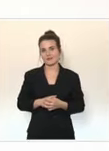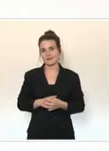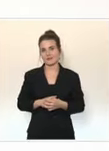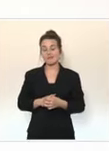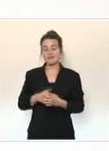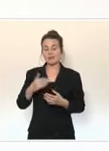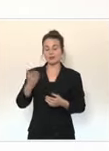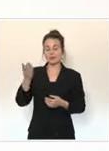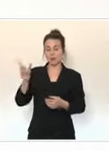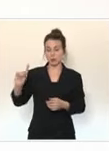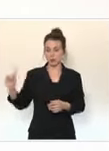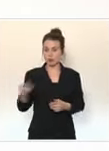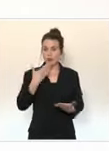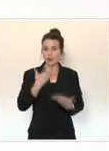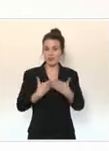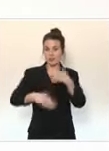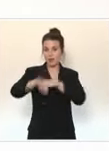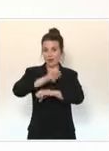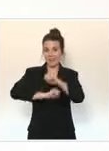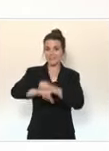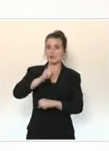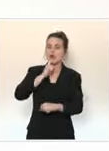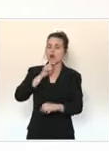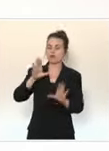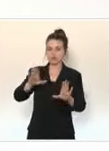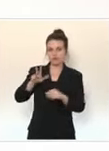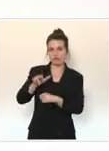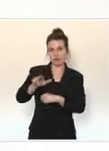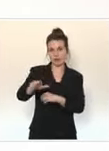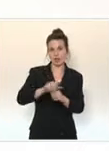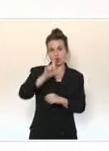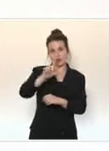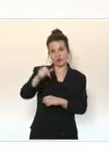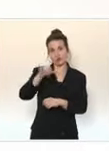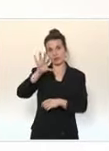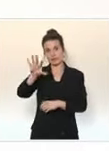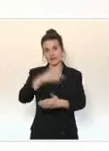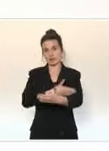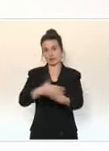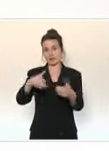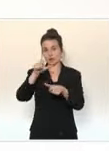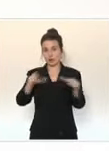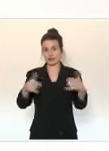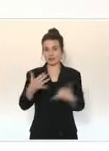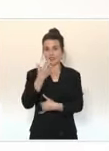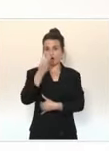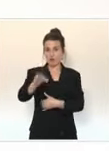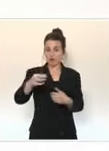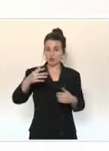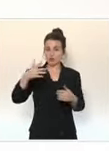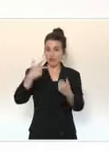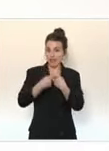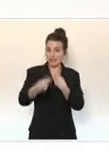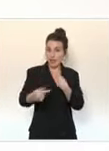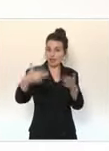-vous pour tout le monde, ça va venir. 2,5 millions de Français se font vacciner chaque semaine dans notre pays désormais et le rythme va